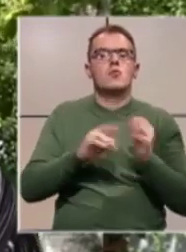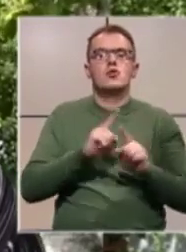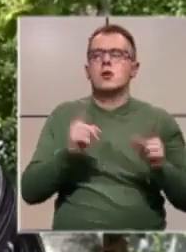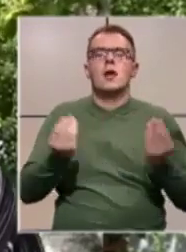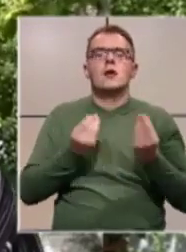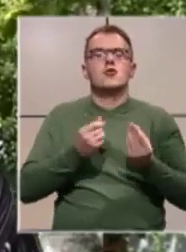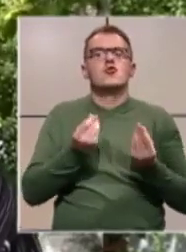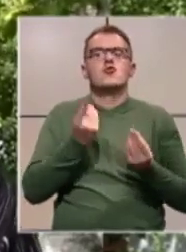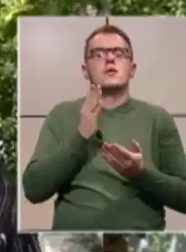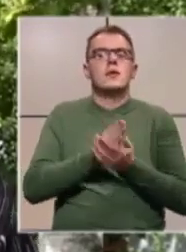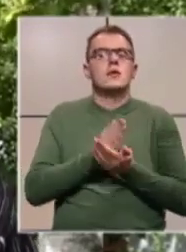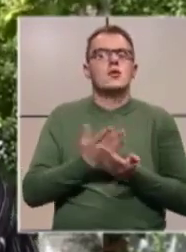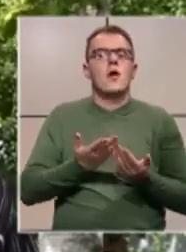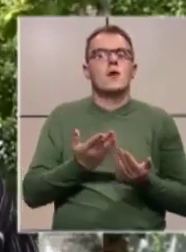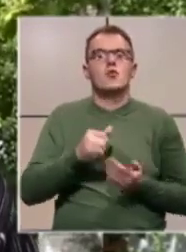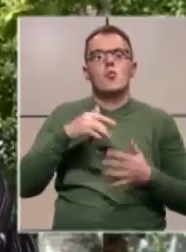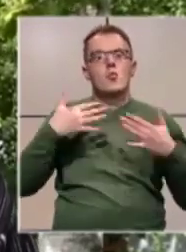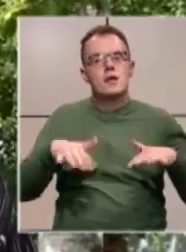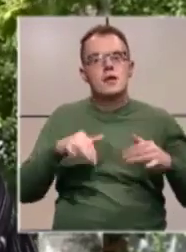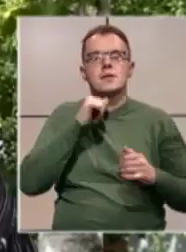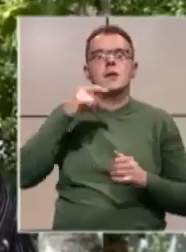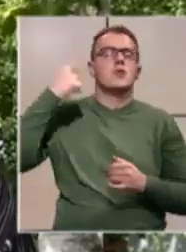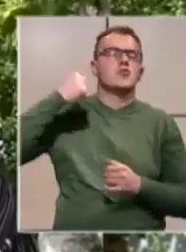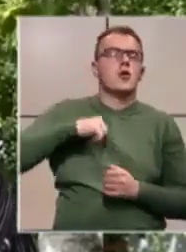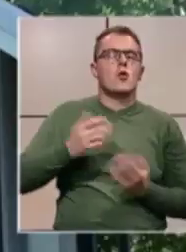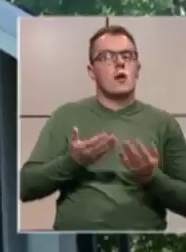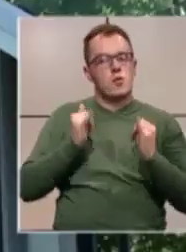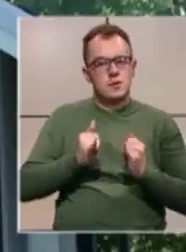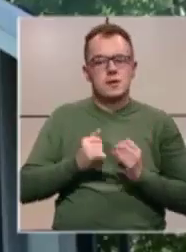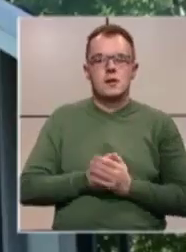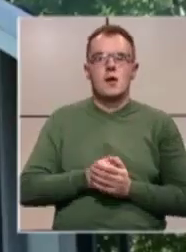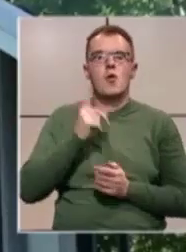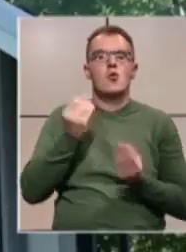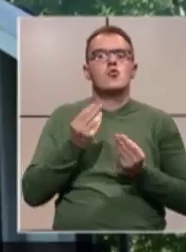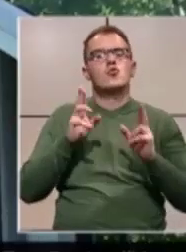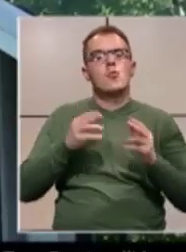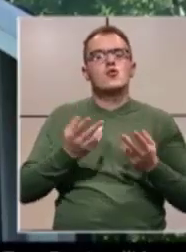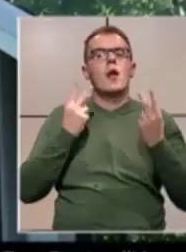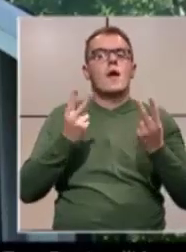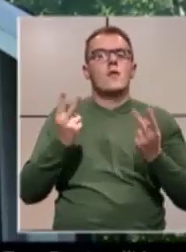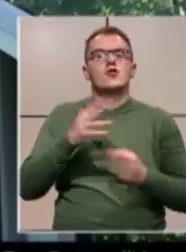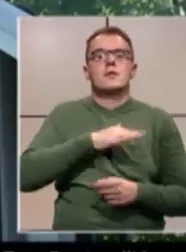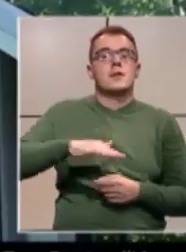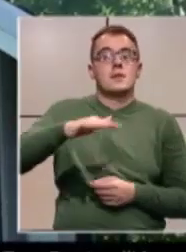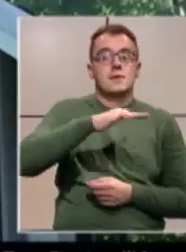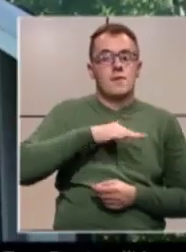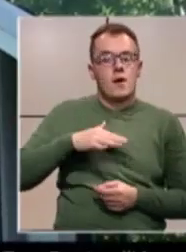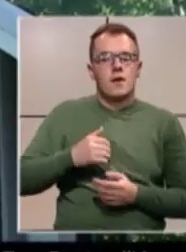nešto što će se dešavati u jesen ili iduće godine, nego sada. Ono što je nekako možda i najbitnije za sve